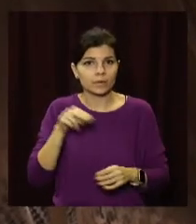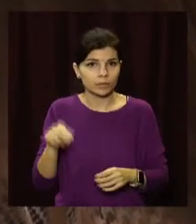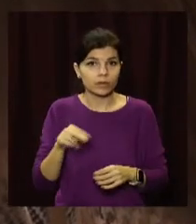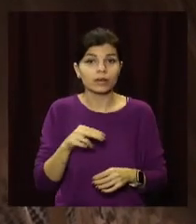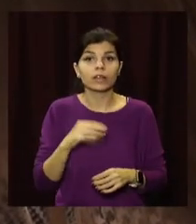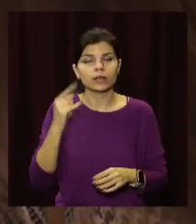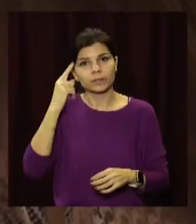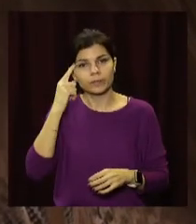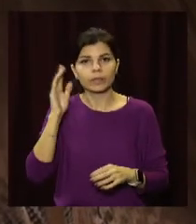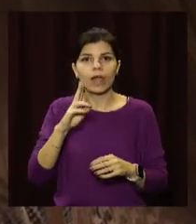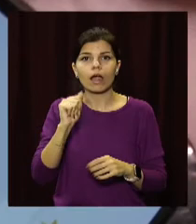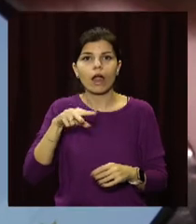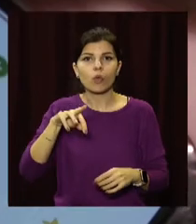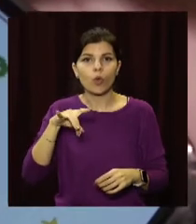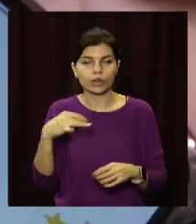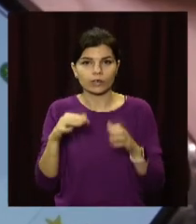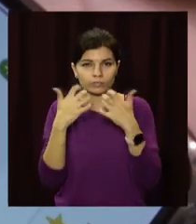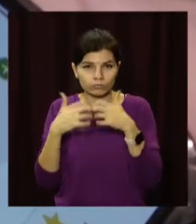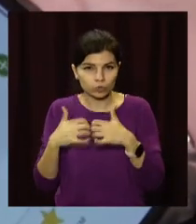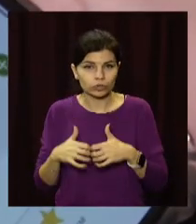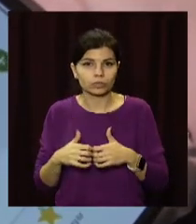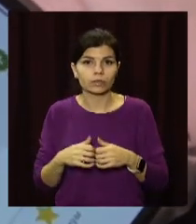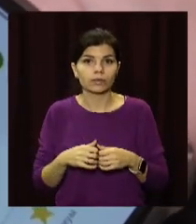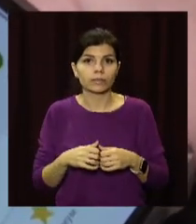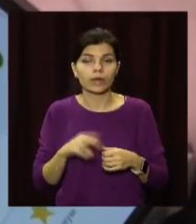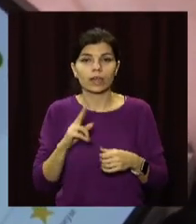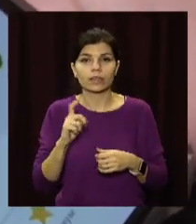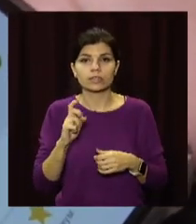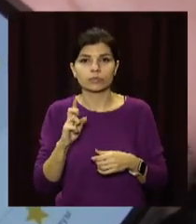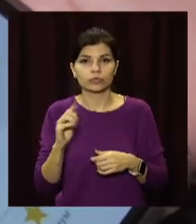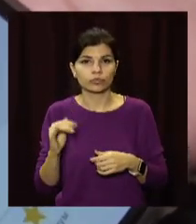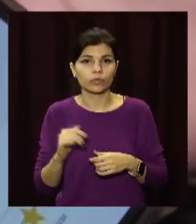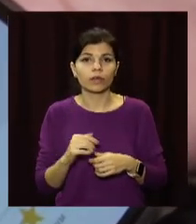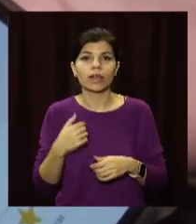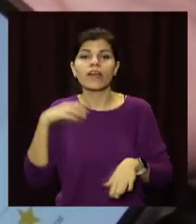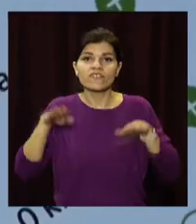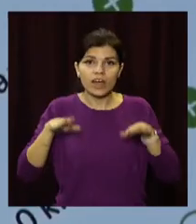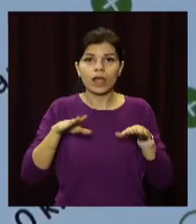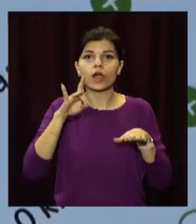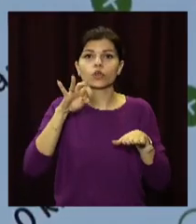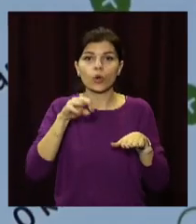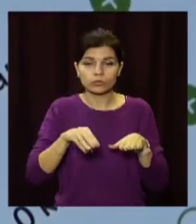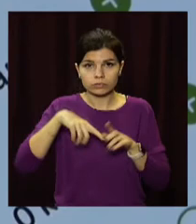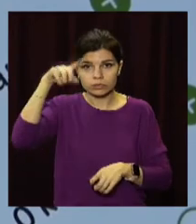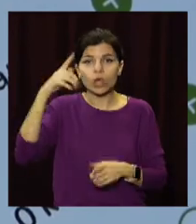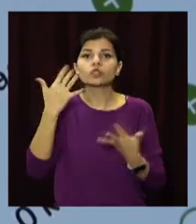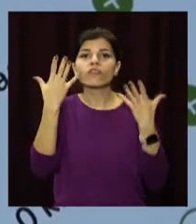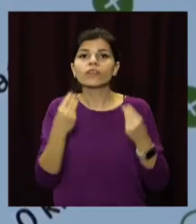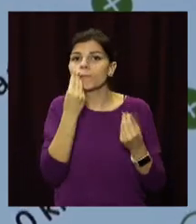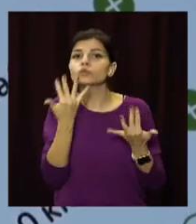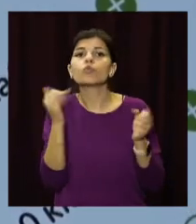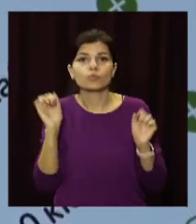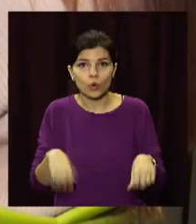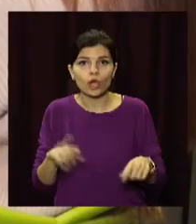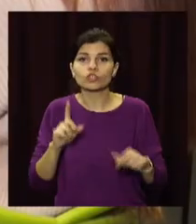калорії. Я висвітала свій вес, рост і скільки мені треба з'їдати в день, щоб не тільки держати себе в формі, але